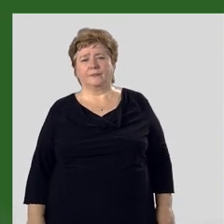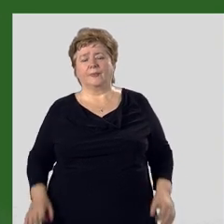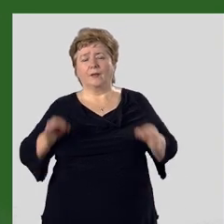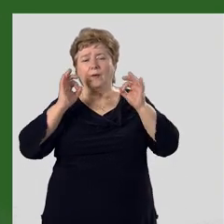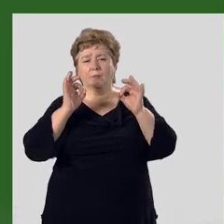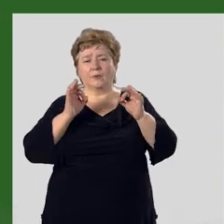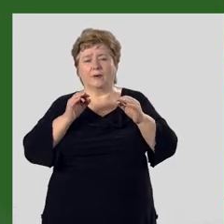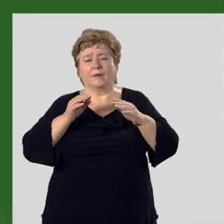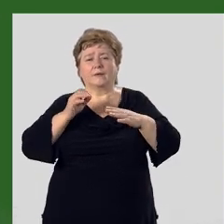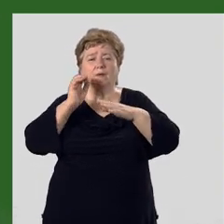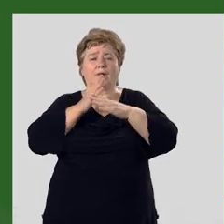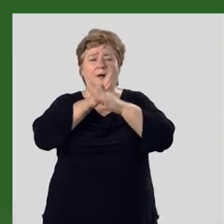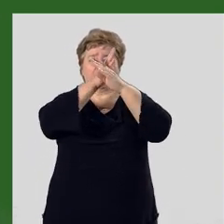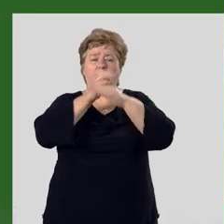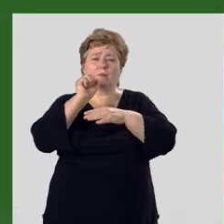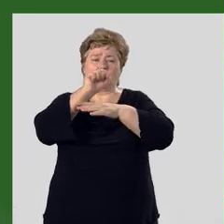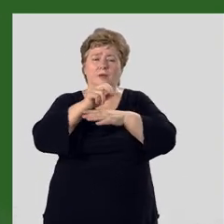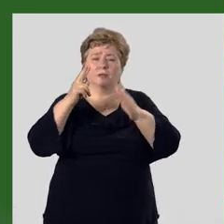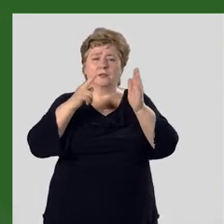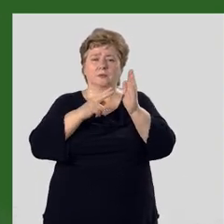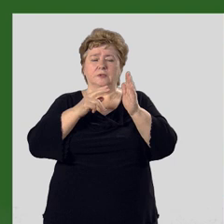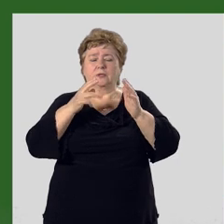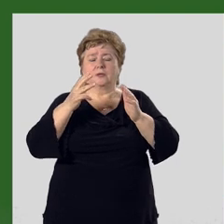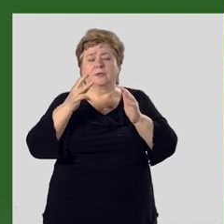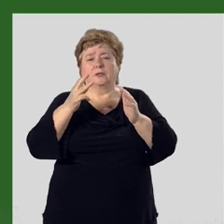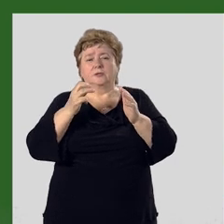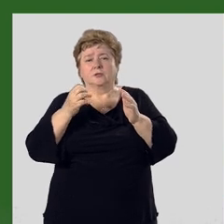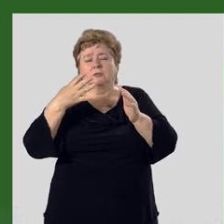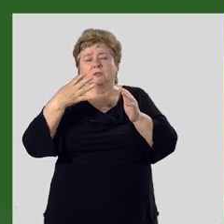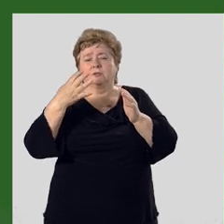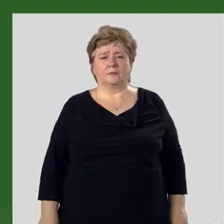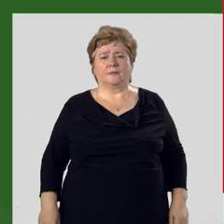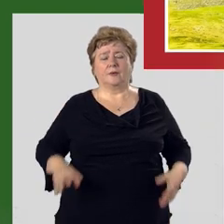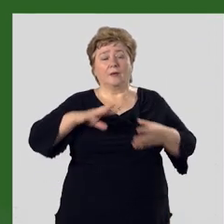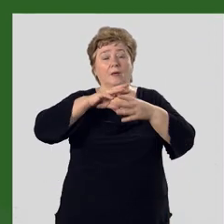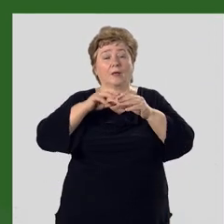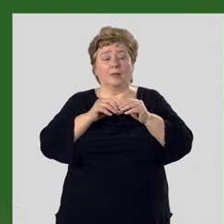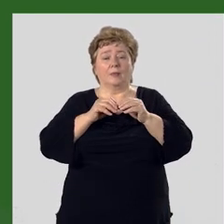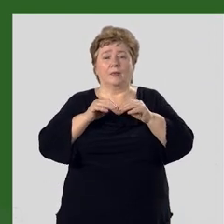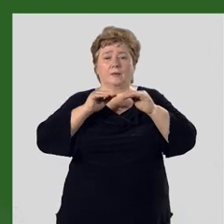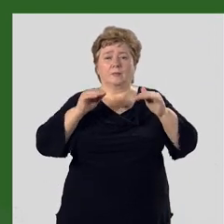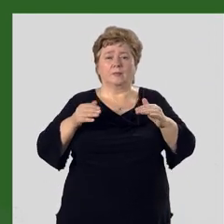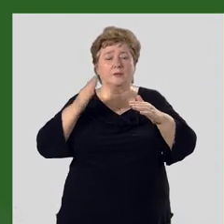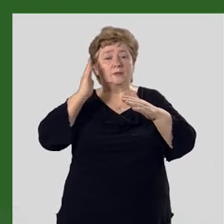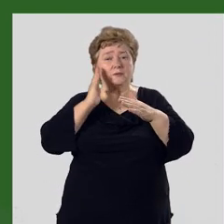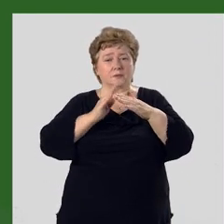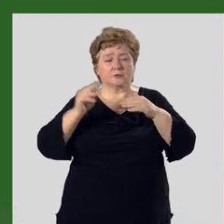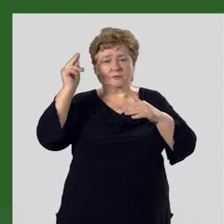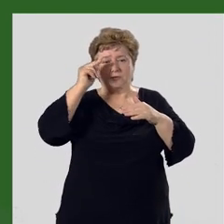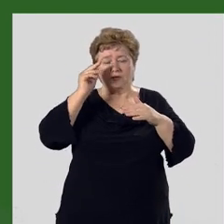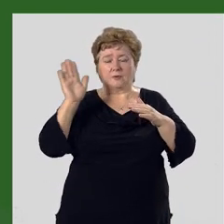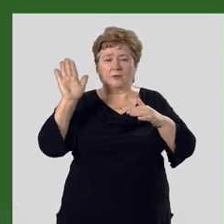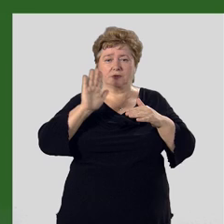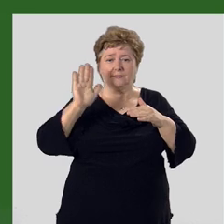Правильно, пик победы – 7439 метров. Итак, ребята, наш урок подошел к концу.